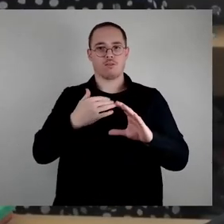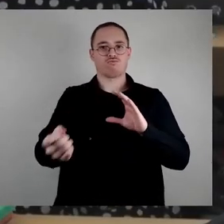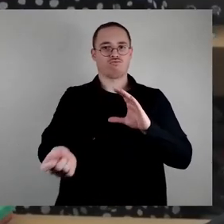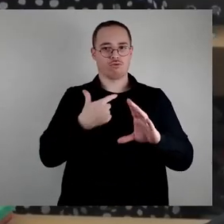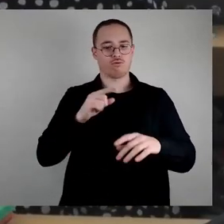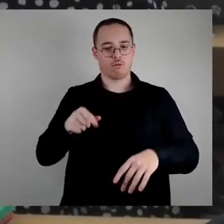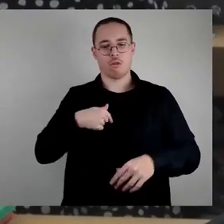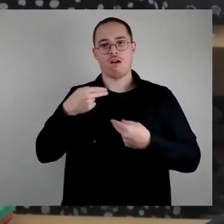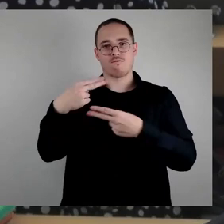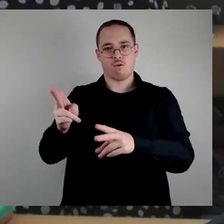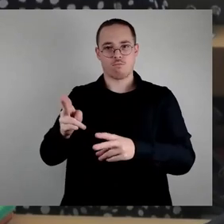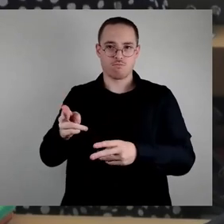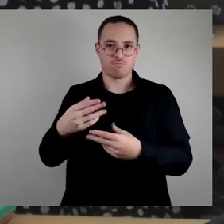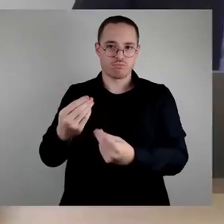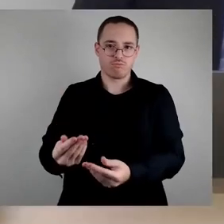Dankeschön.